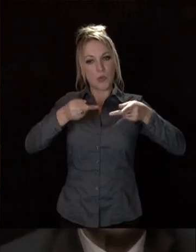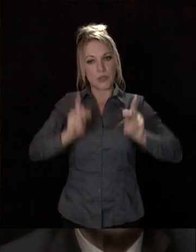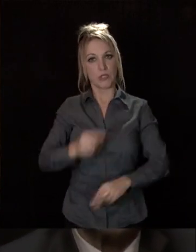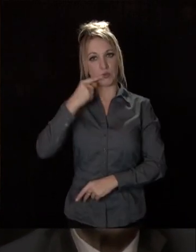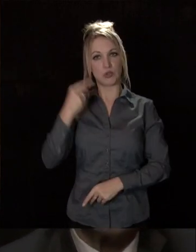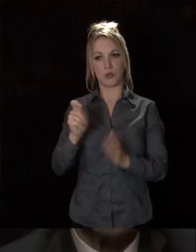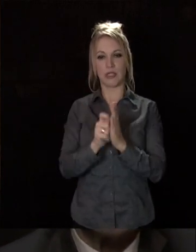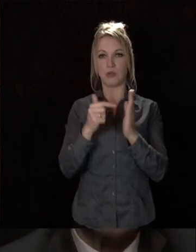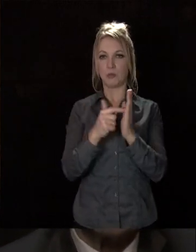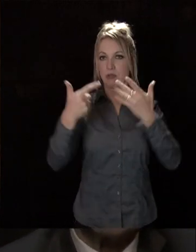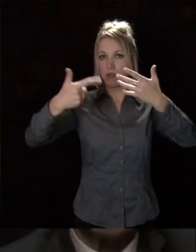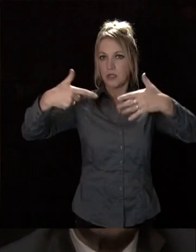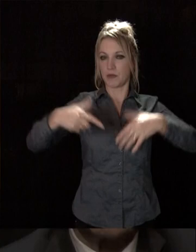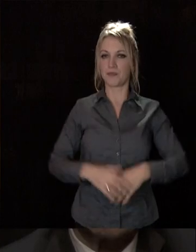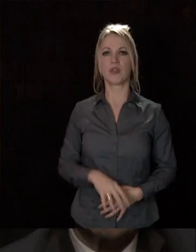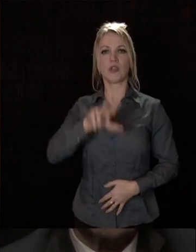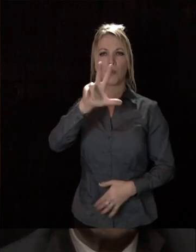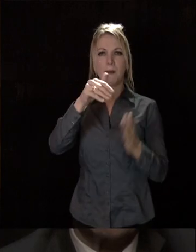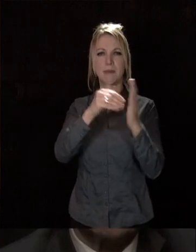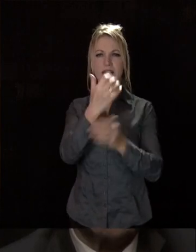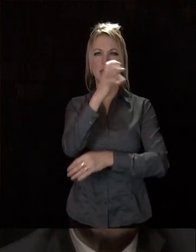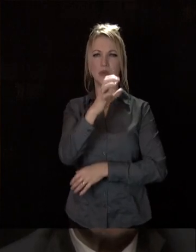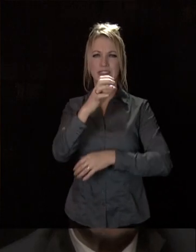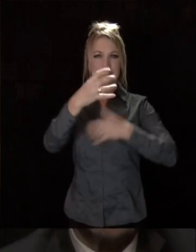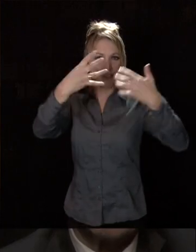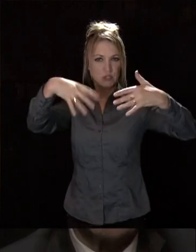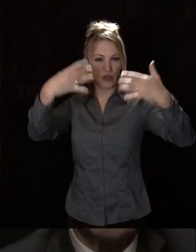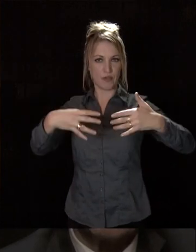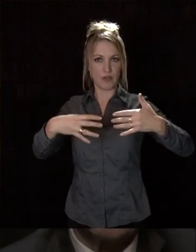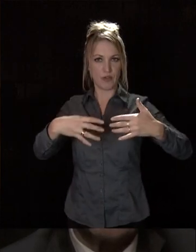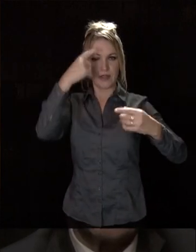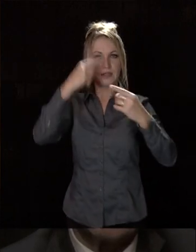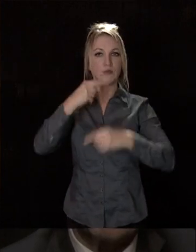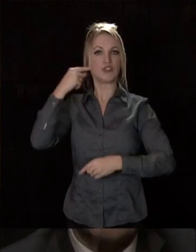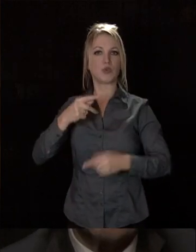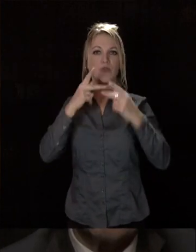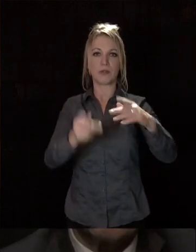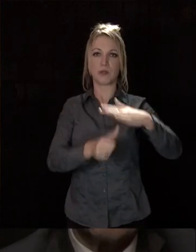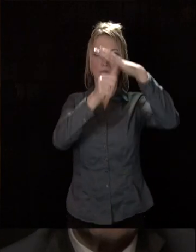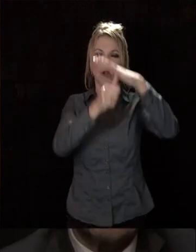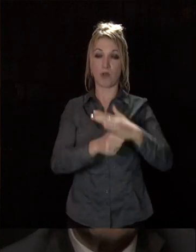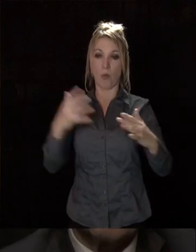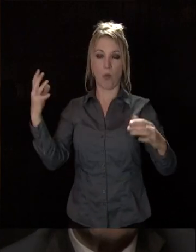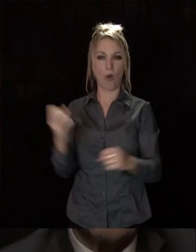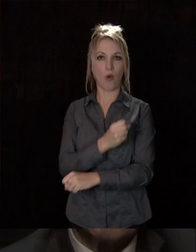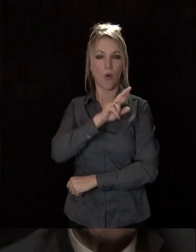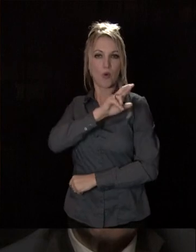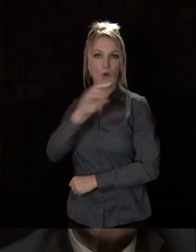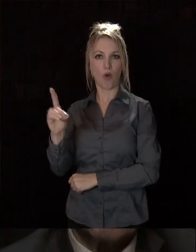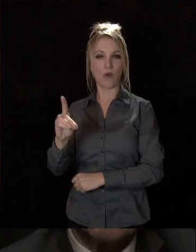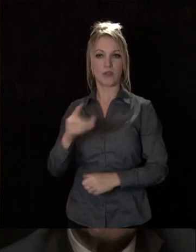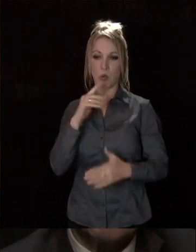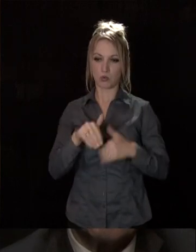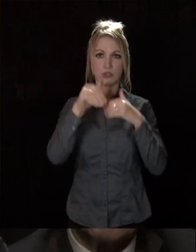Dijon en 2017. 3 319 à l'échelle de Dijon Métropole. Un record. Et donc, nous allons